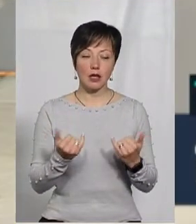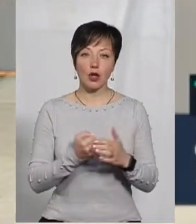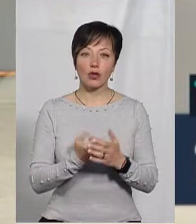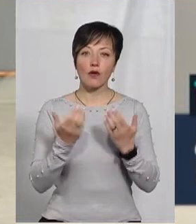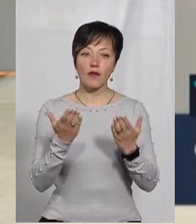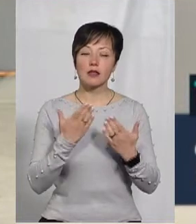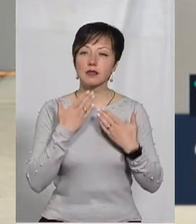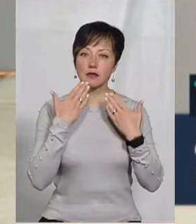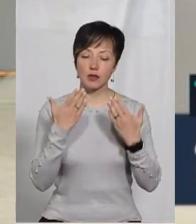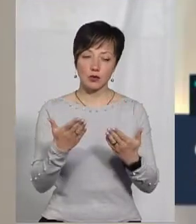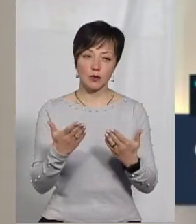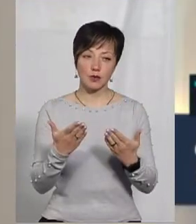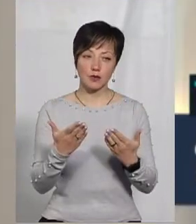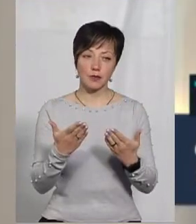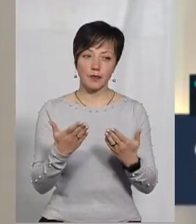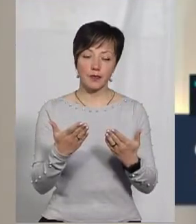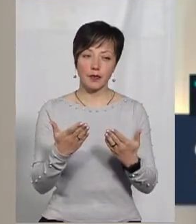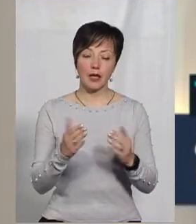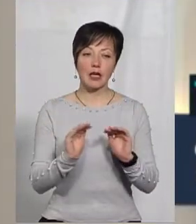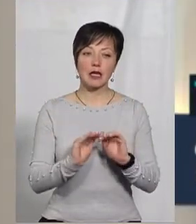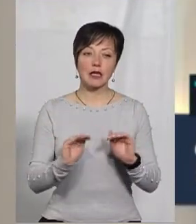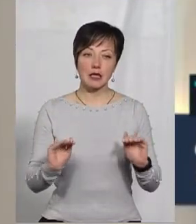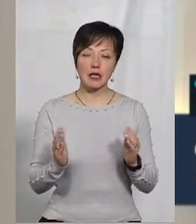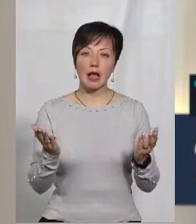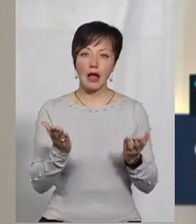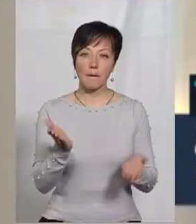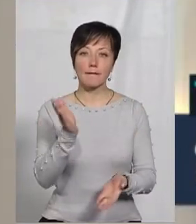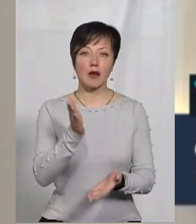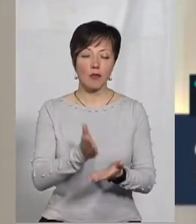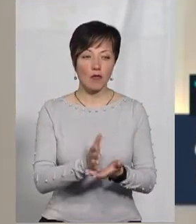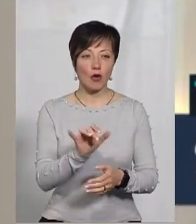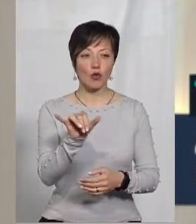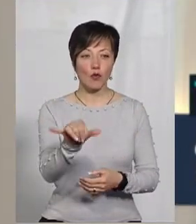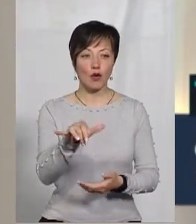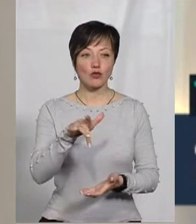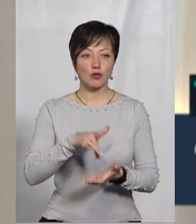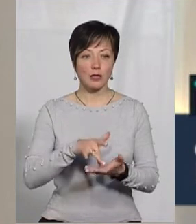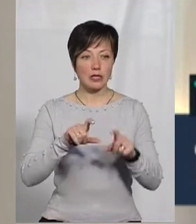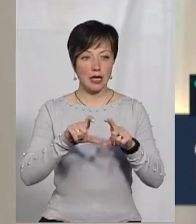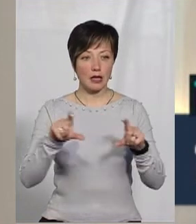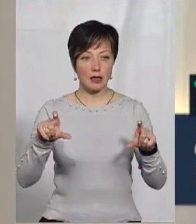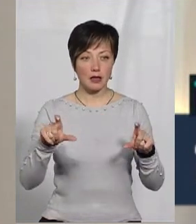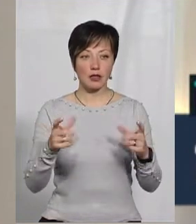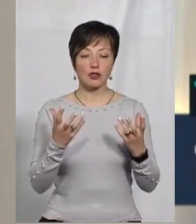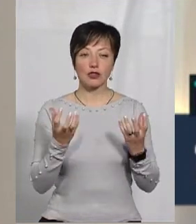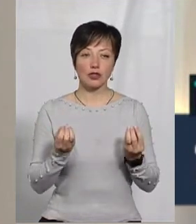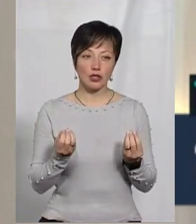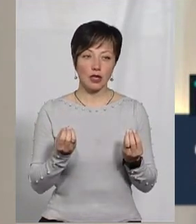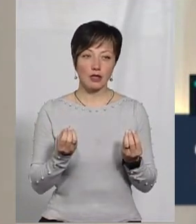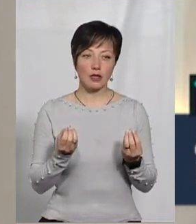до вас звернуся. Діти, які перебувають у вашому центрі, вони ще